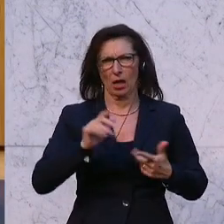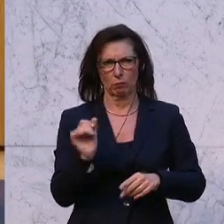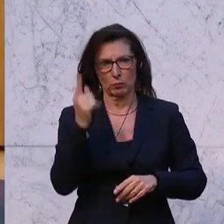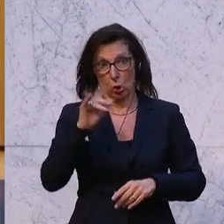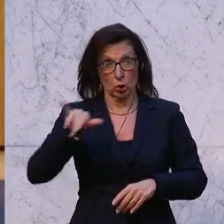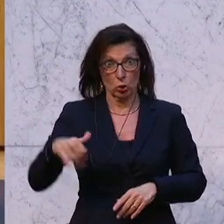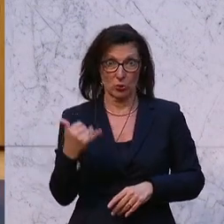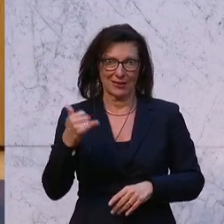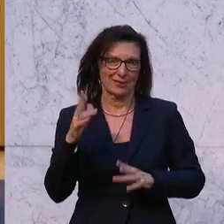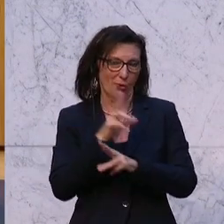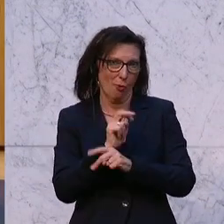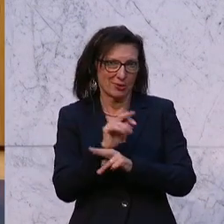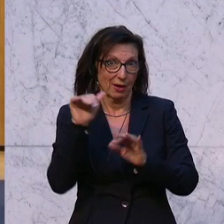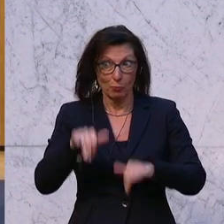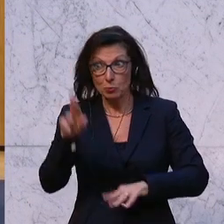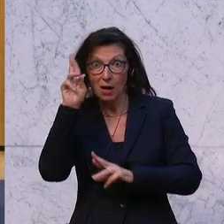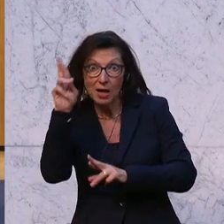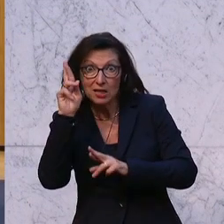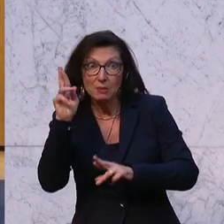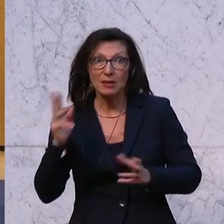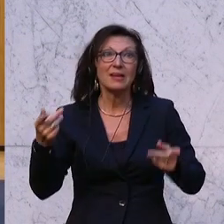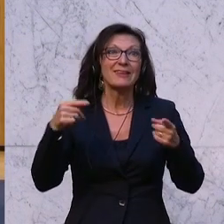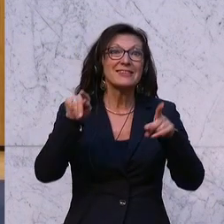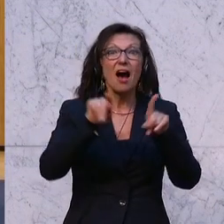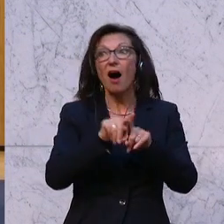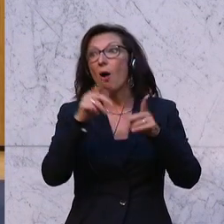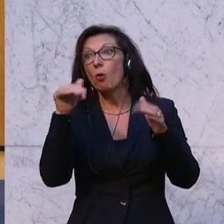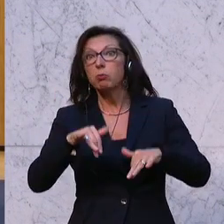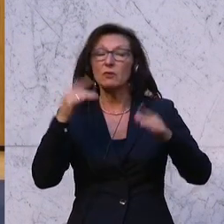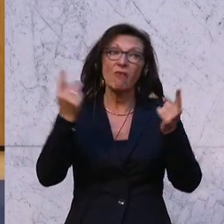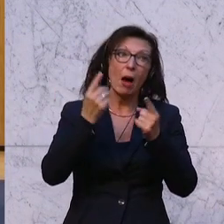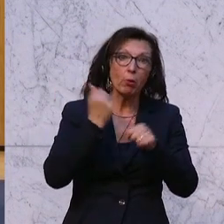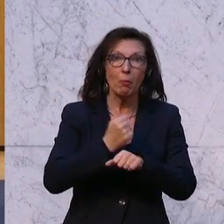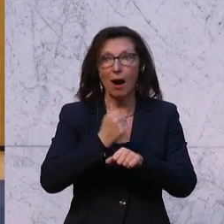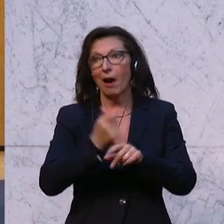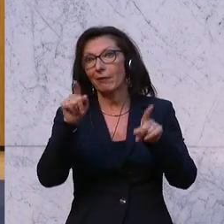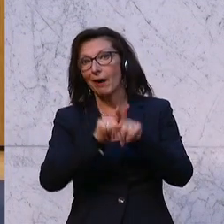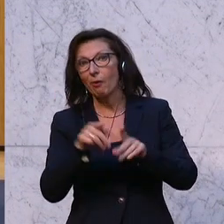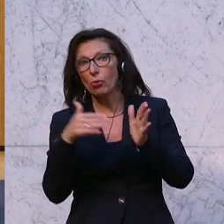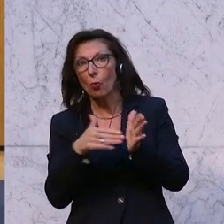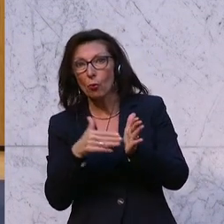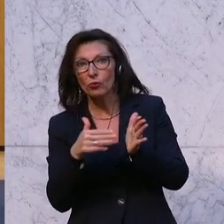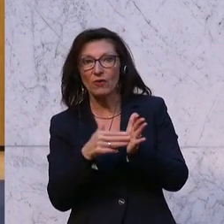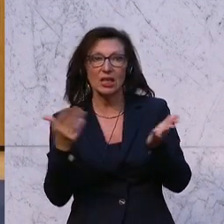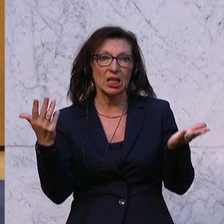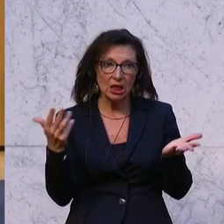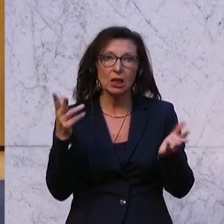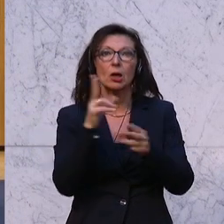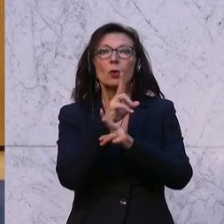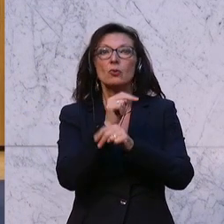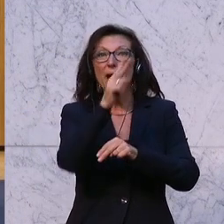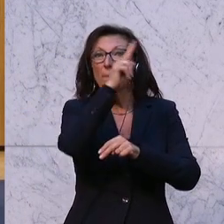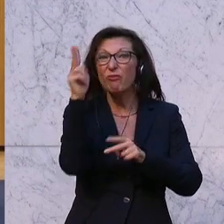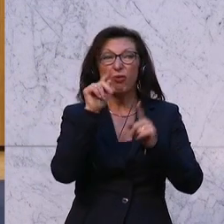Justiz in Österreich respektiert. Dass hierfür auch geworben werden muss, dass hierfür auch immer wieder es notwendig ist, der österreichischen